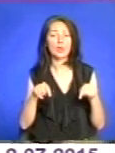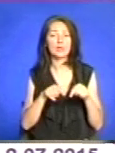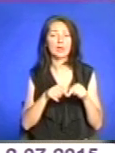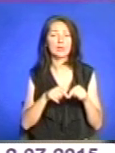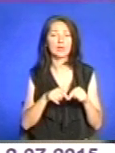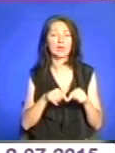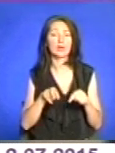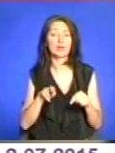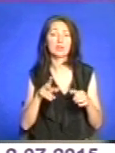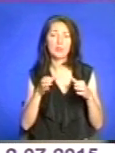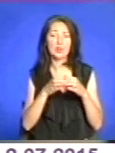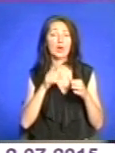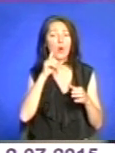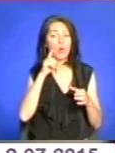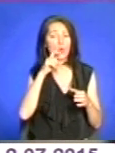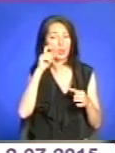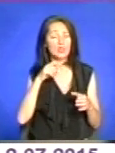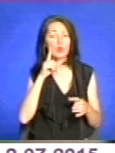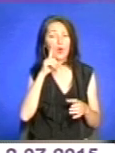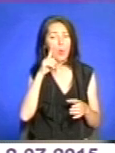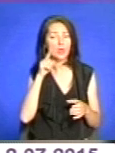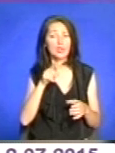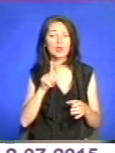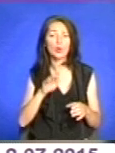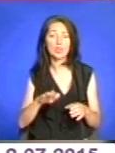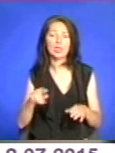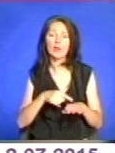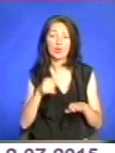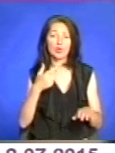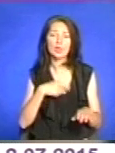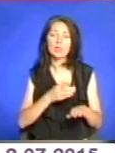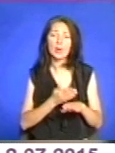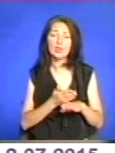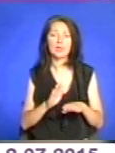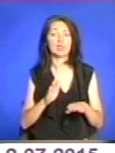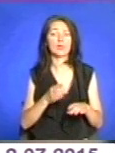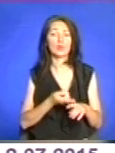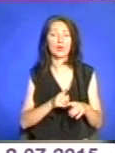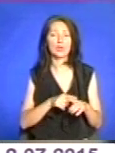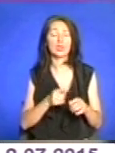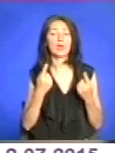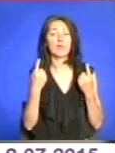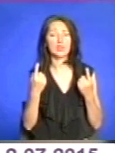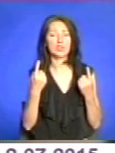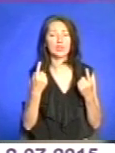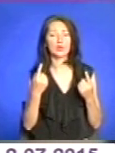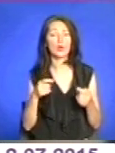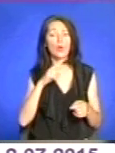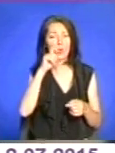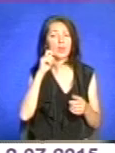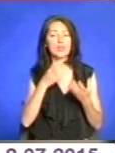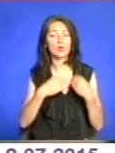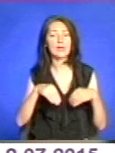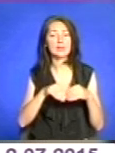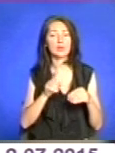спілка української молоді. І те, що діти відчули себе частинкою тієї величезної української сім